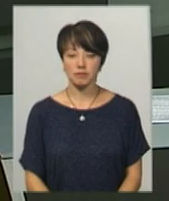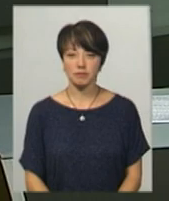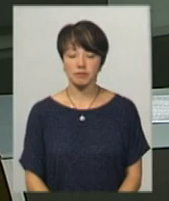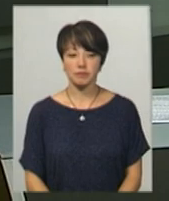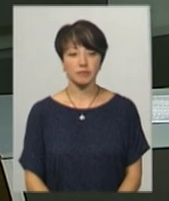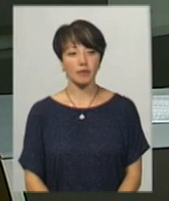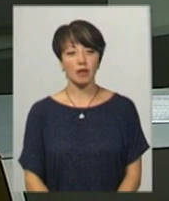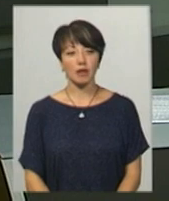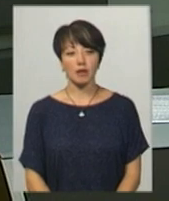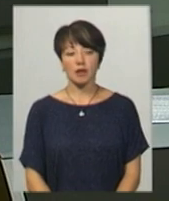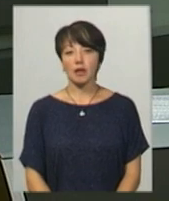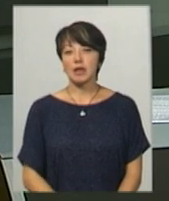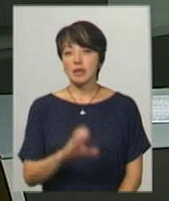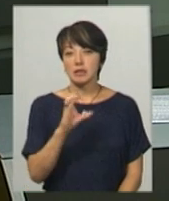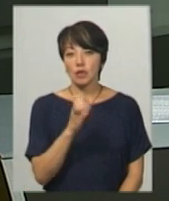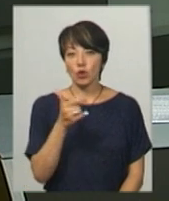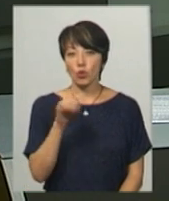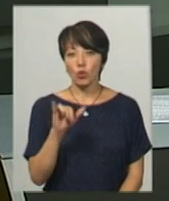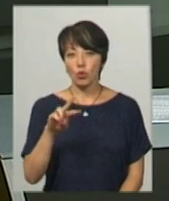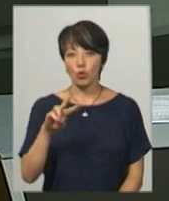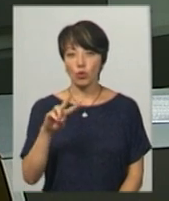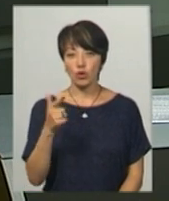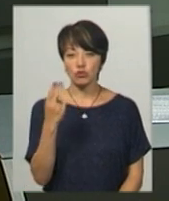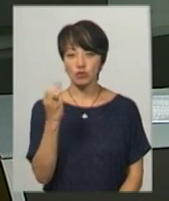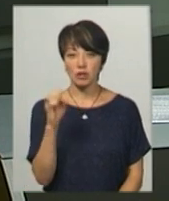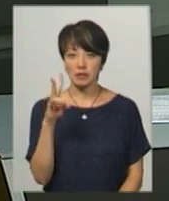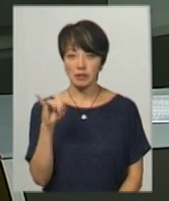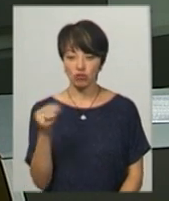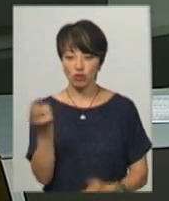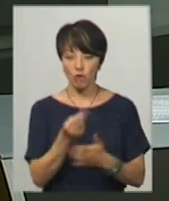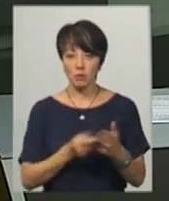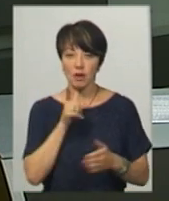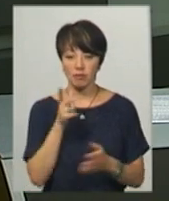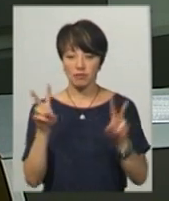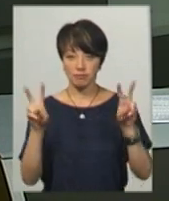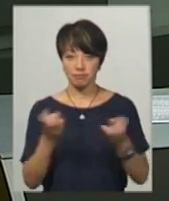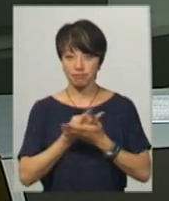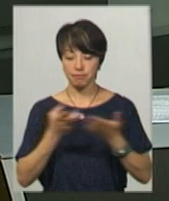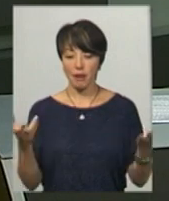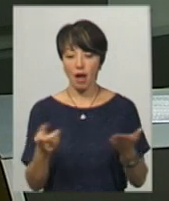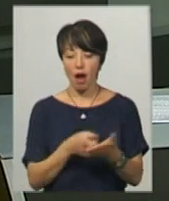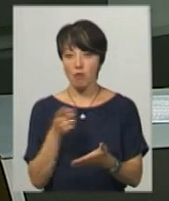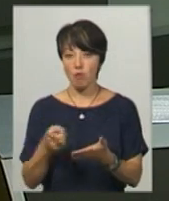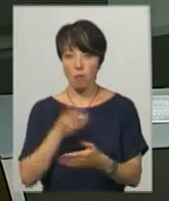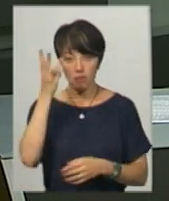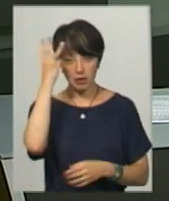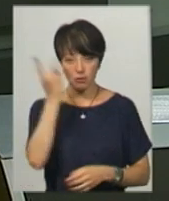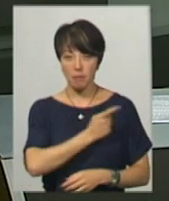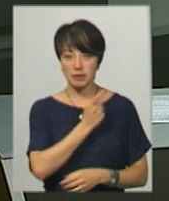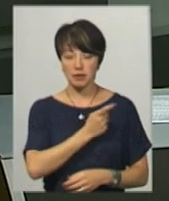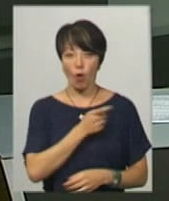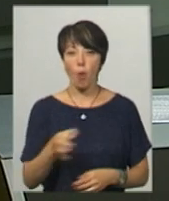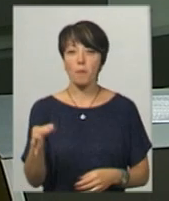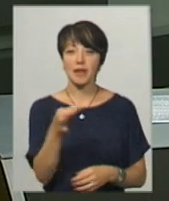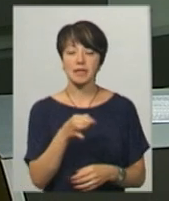Сергій Гульшані – живопис графіка. Із такою назвою презентували альбом подільського митця у Хмельницькій обласній